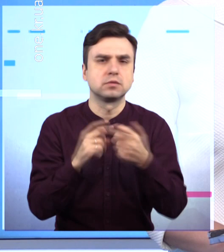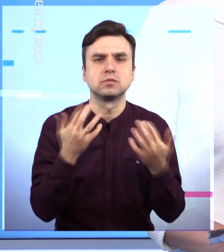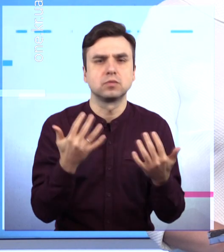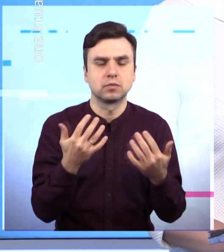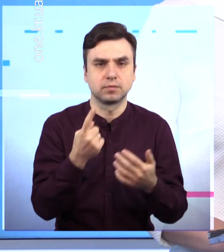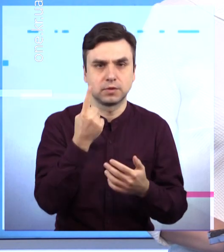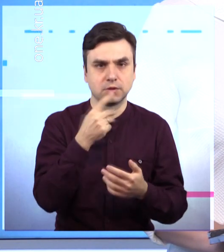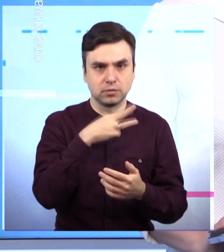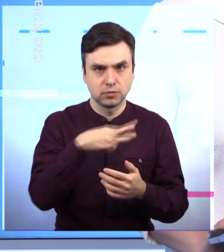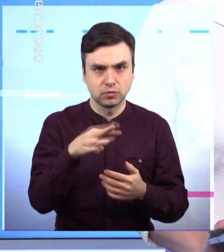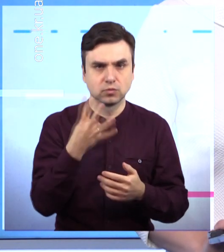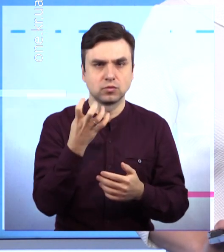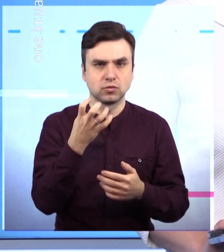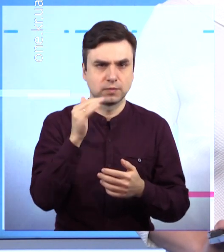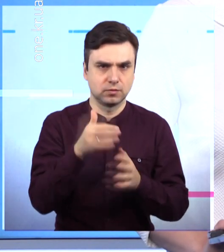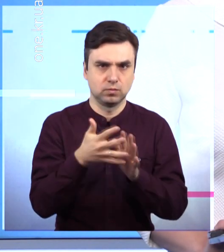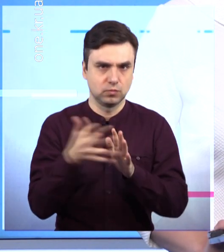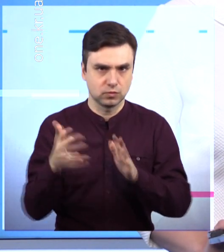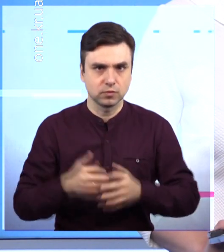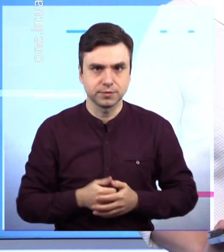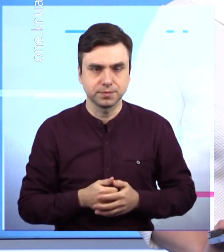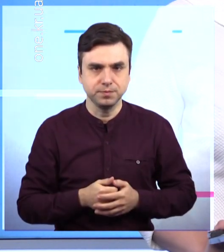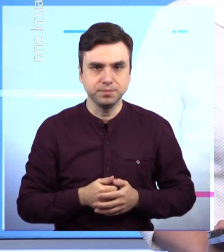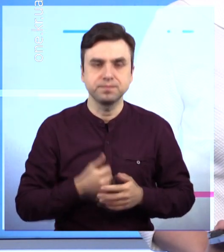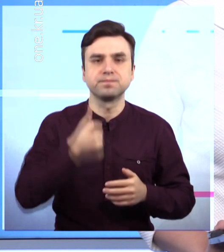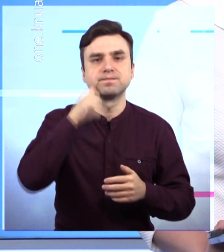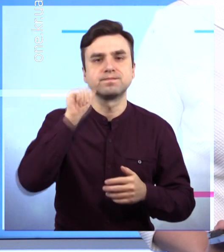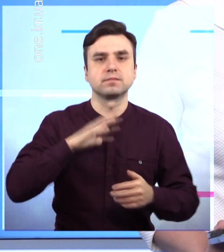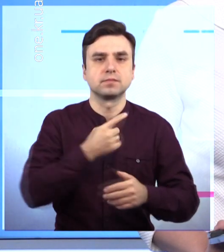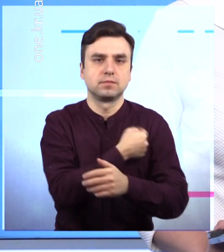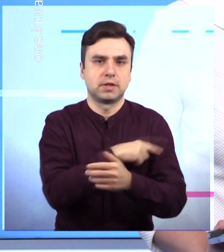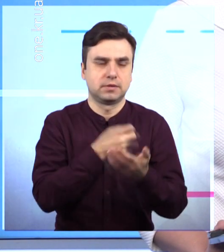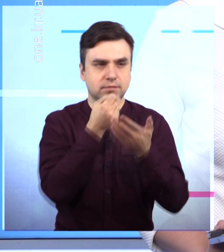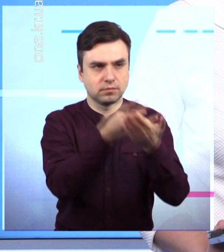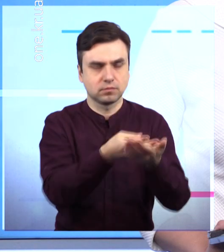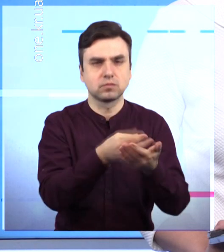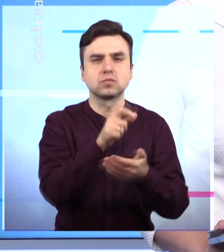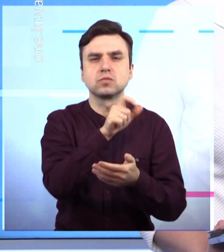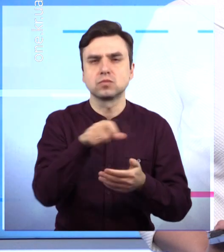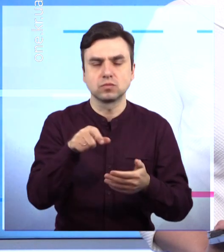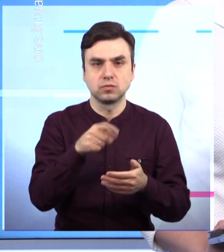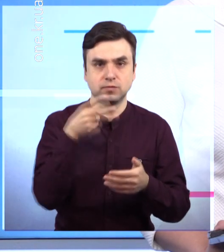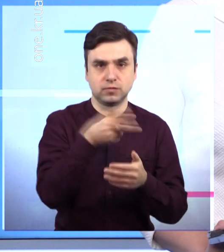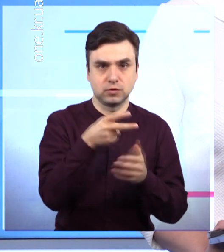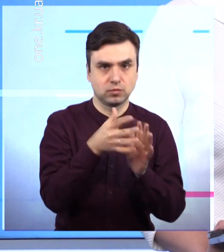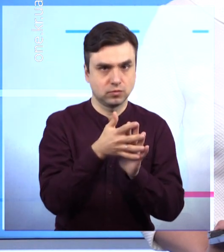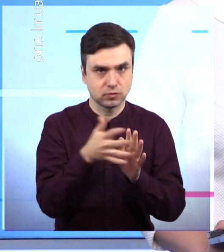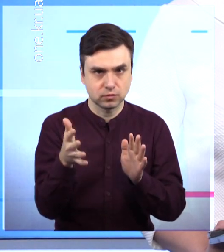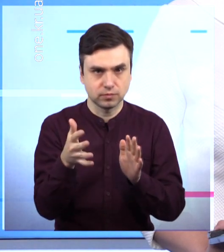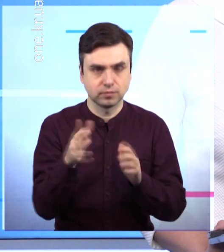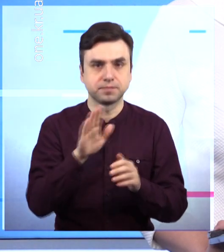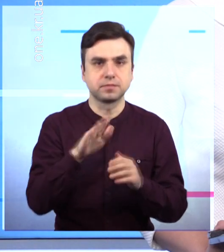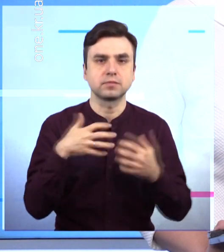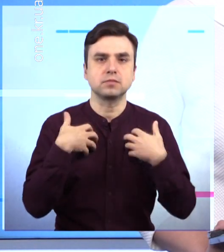Кількість нових хворих на ковід за минулу добу 5 разів перевищила кількість тих, хто одужав. Такі дані повідомили у МОЗ. За